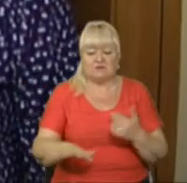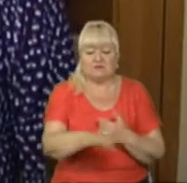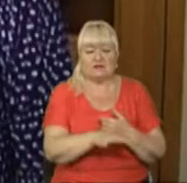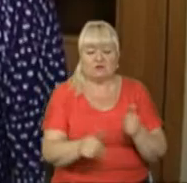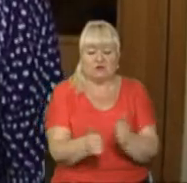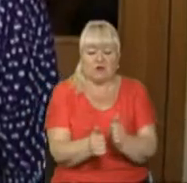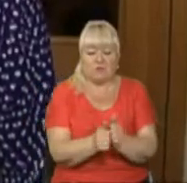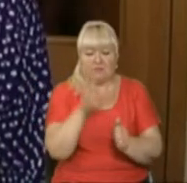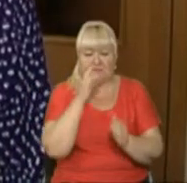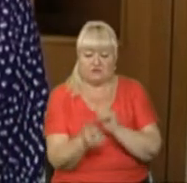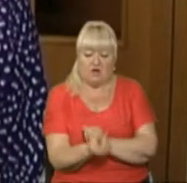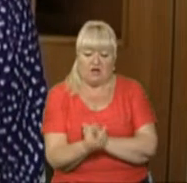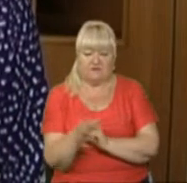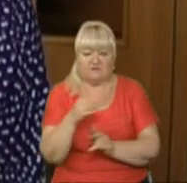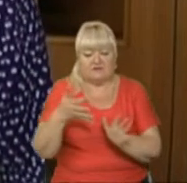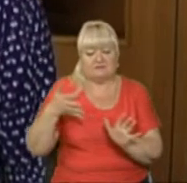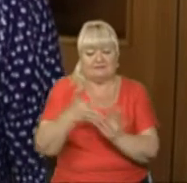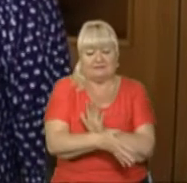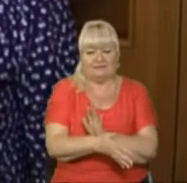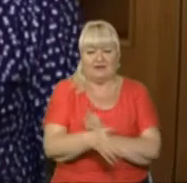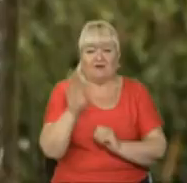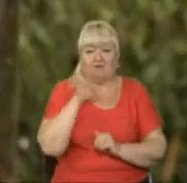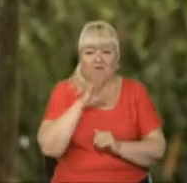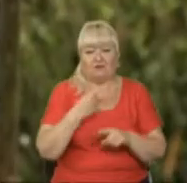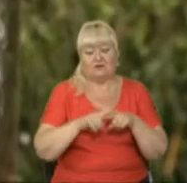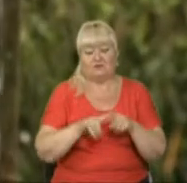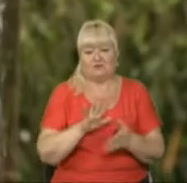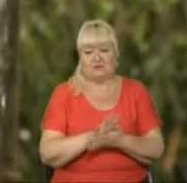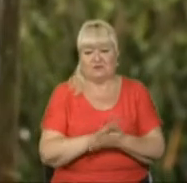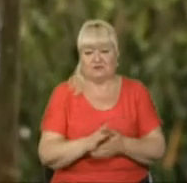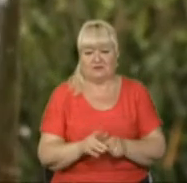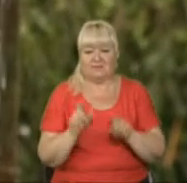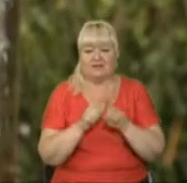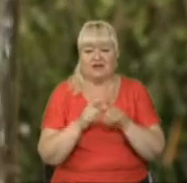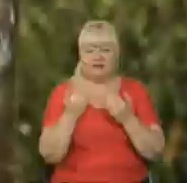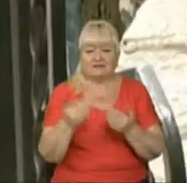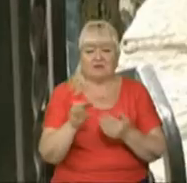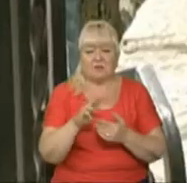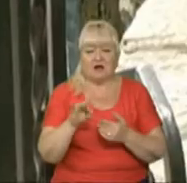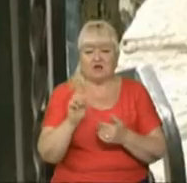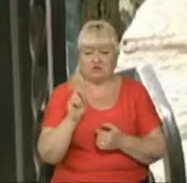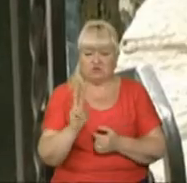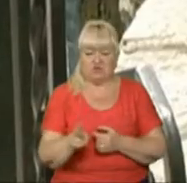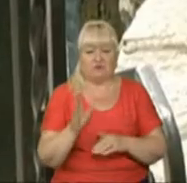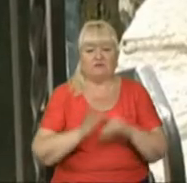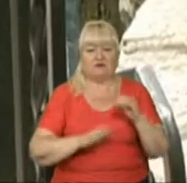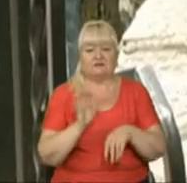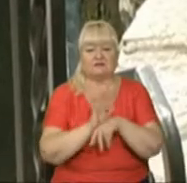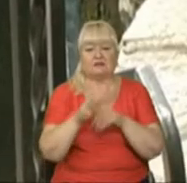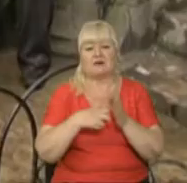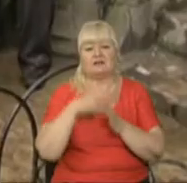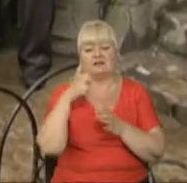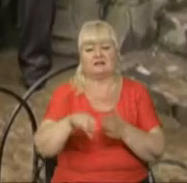поблизу джерел, все пішло під земні водою і тому воно забруднено. За словами Галини Михальчук, фахівці надіслали листа в міський